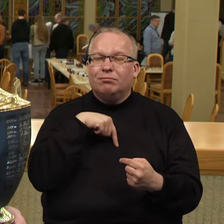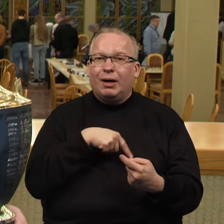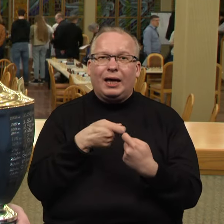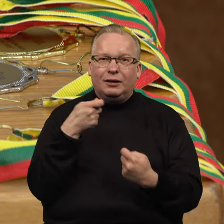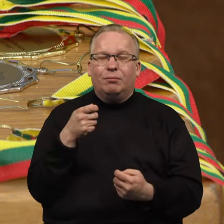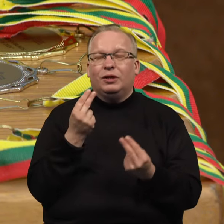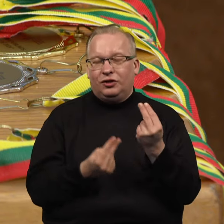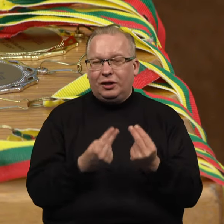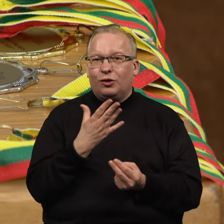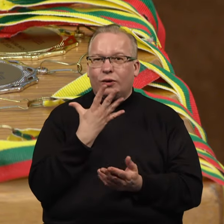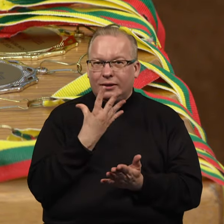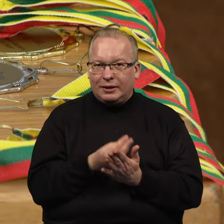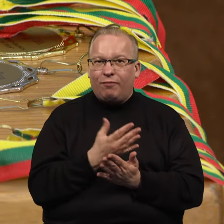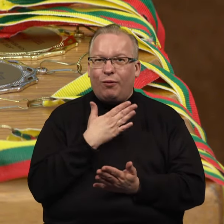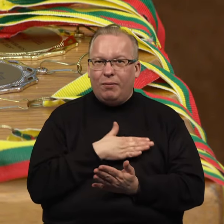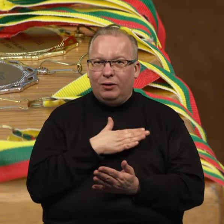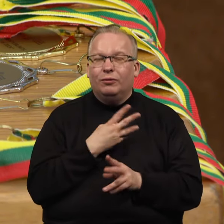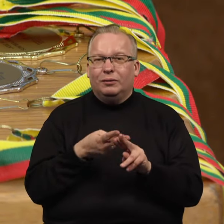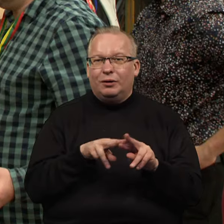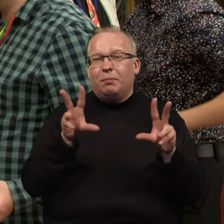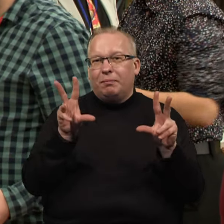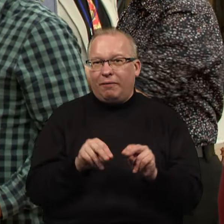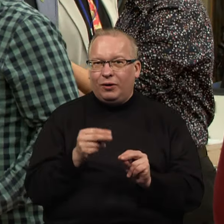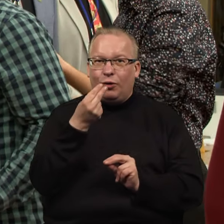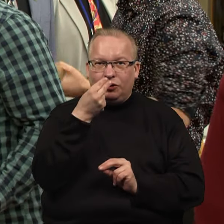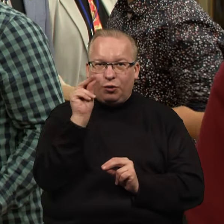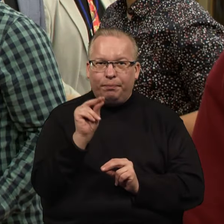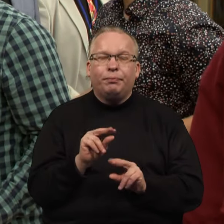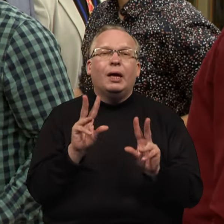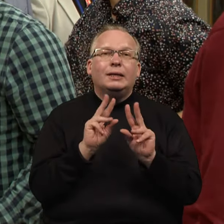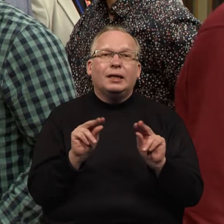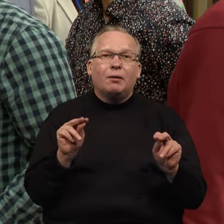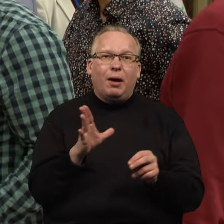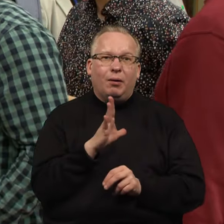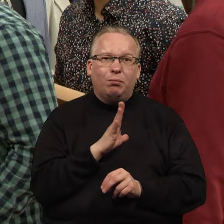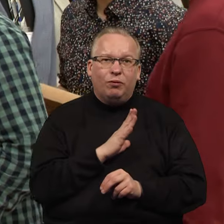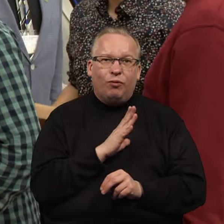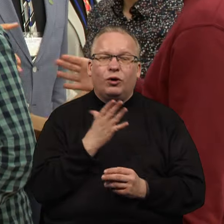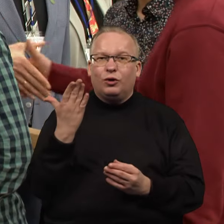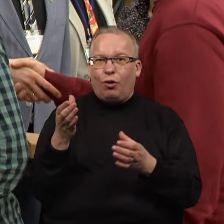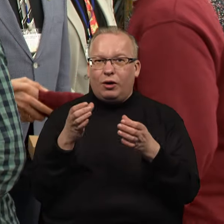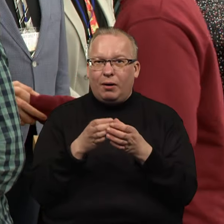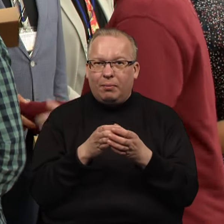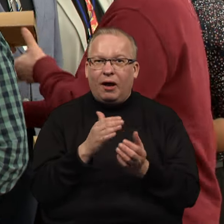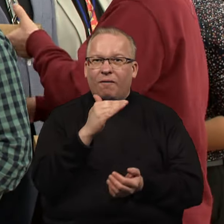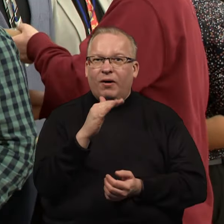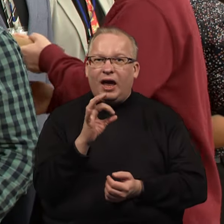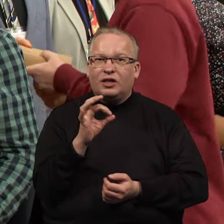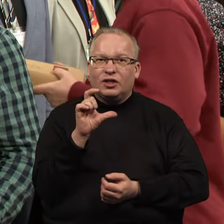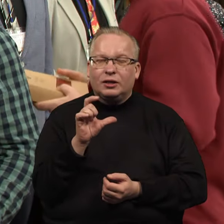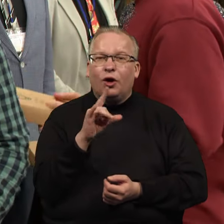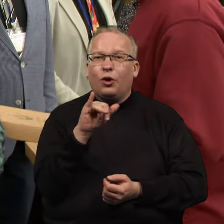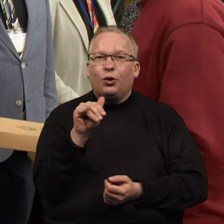savo malonumą ir pavyko, dėl to labai džiaugiuosi. Sėkmė šypsojosi ir Dmitrius komandai VHK Chess